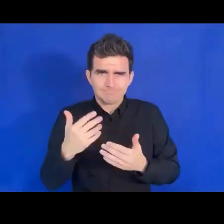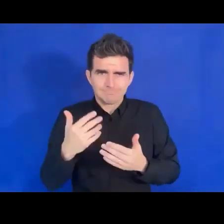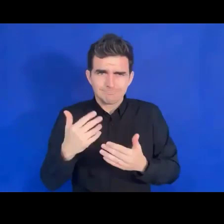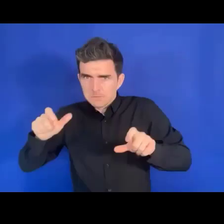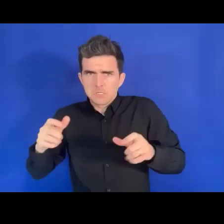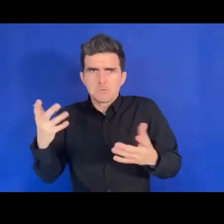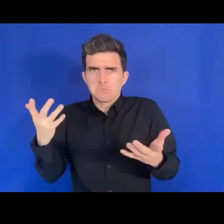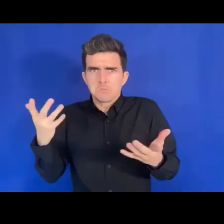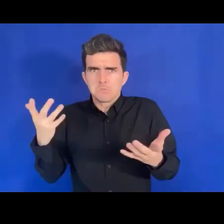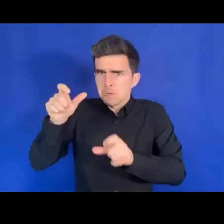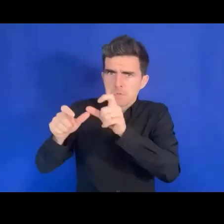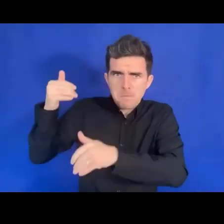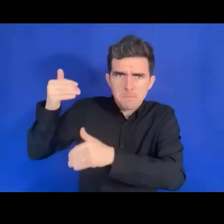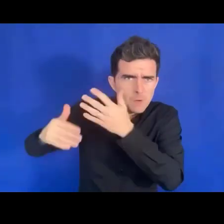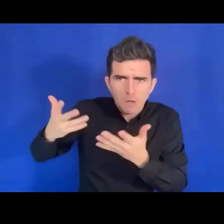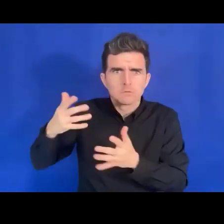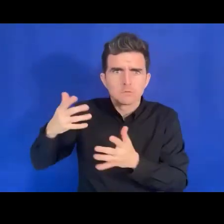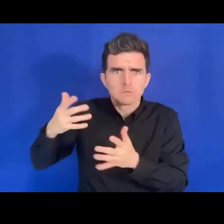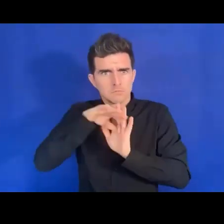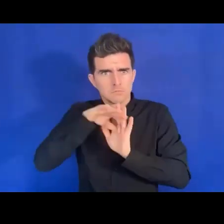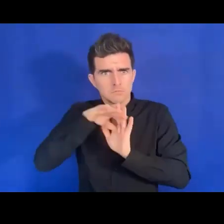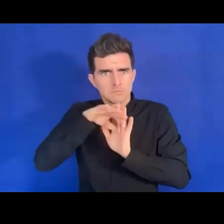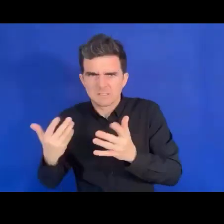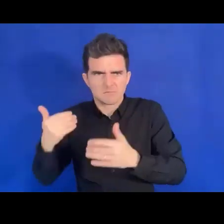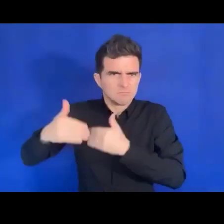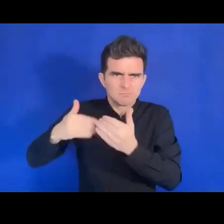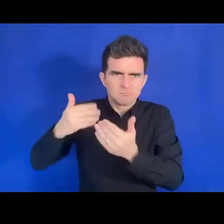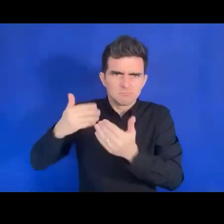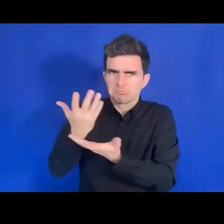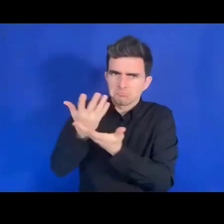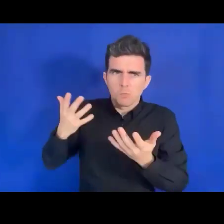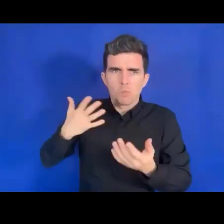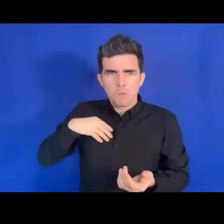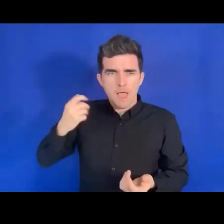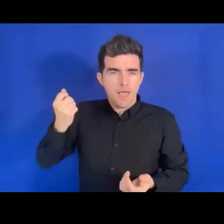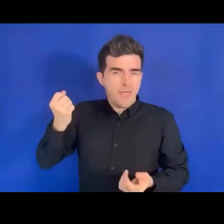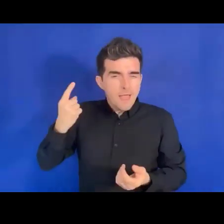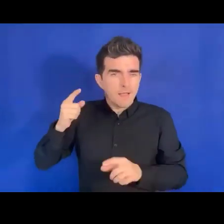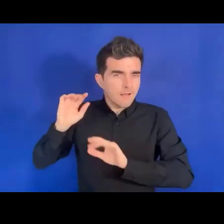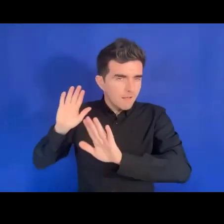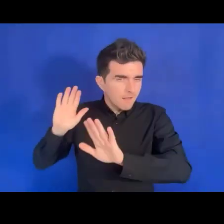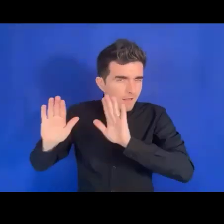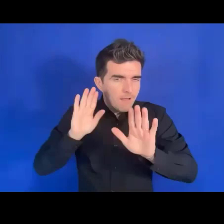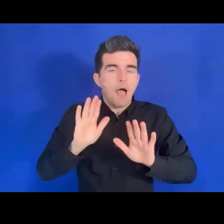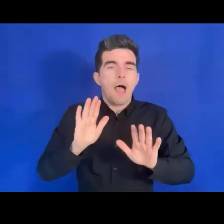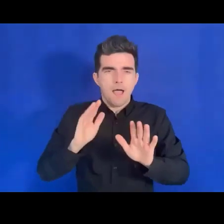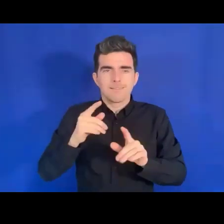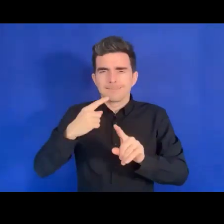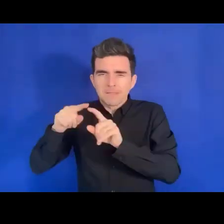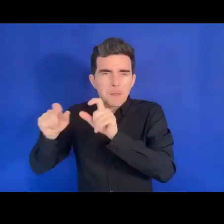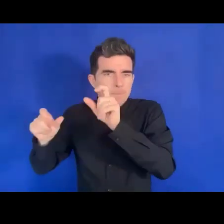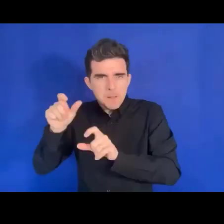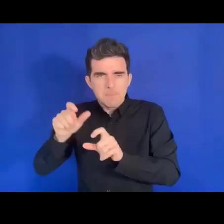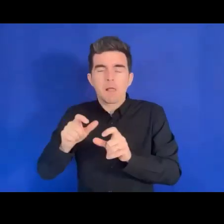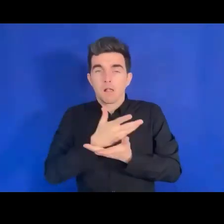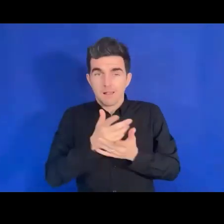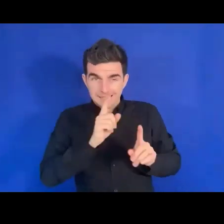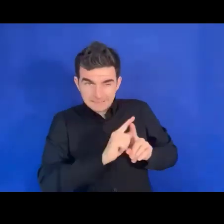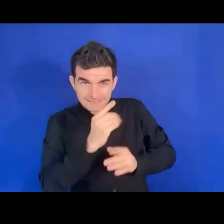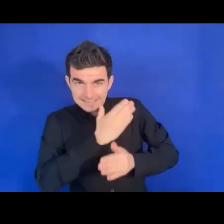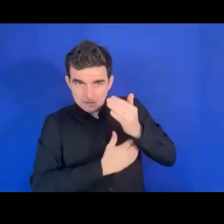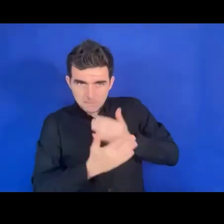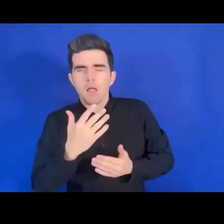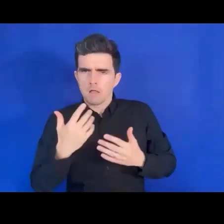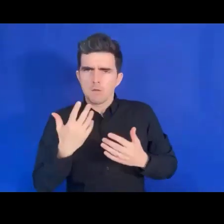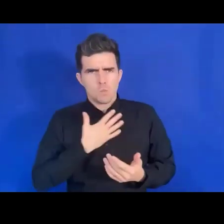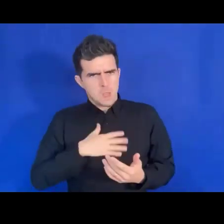en situation de handicap en essayant autant que faire se peut d'exprimer leurs droits, de les mettre en action. Et nous pensons